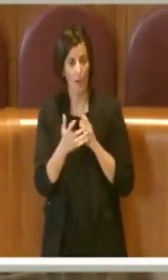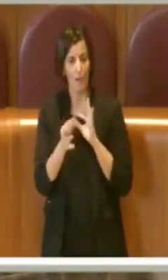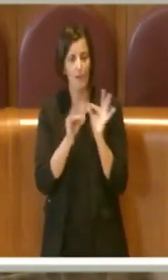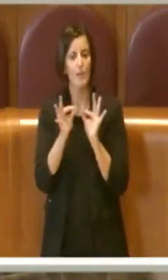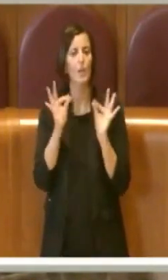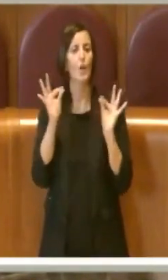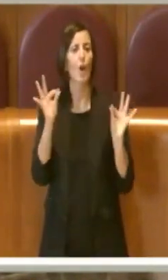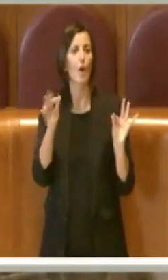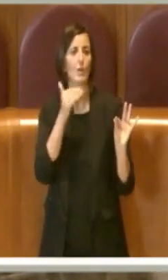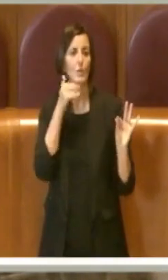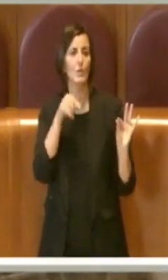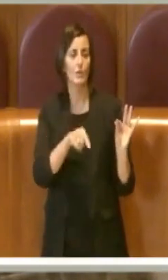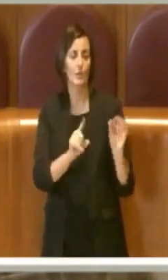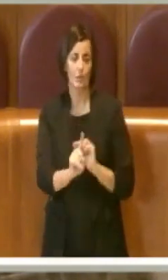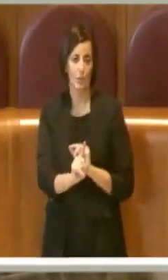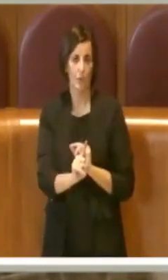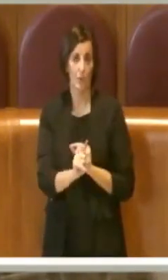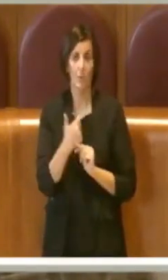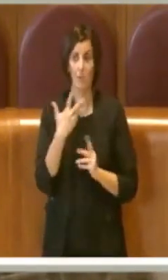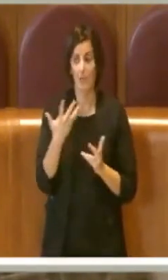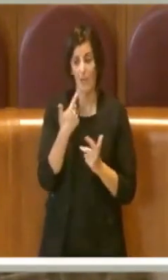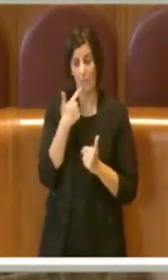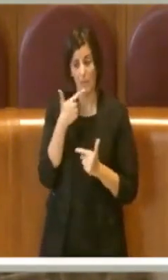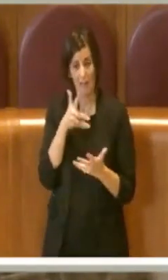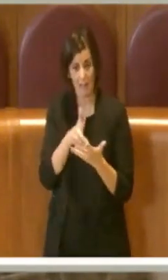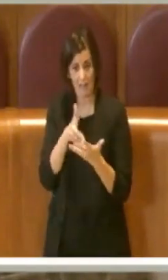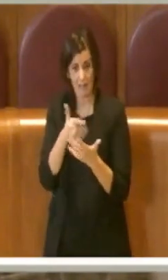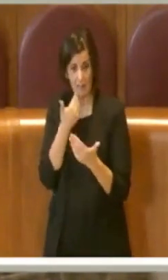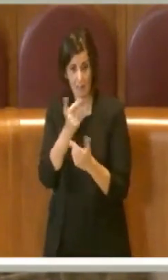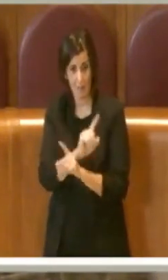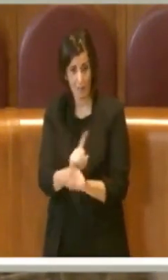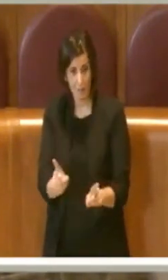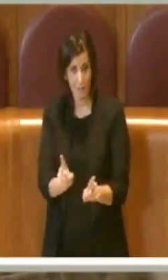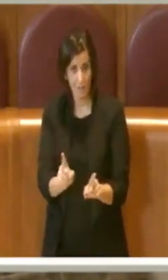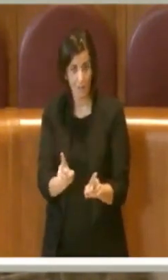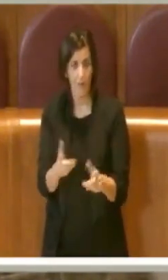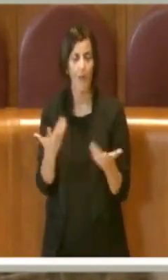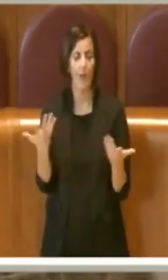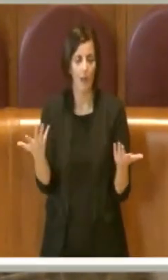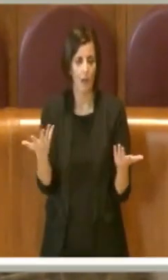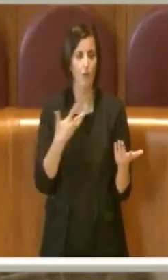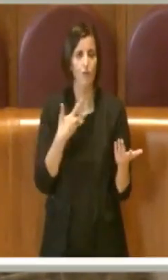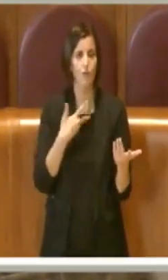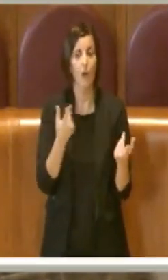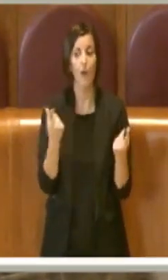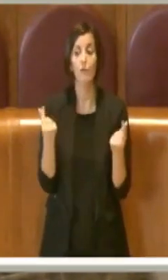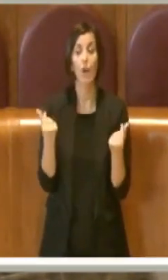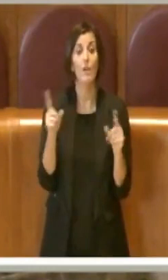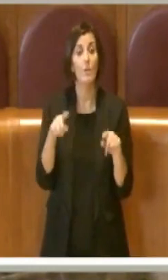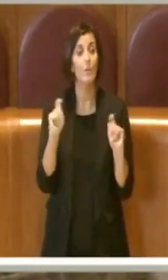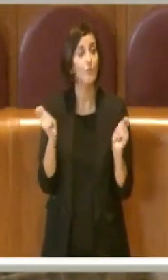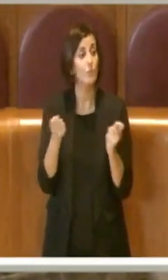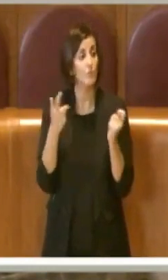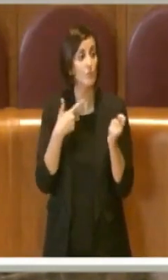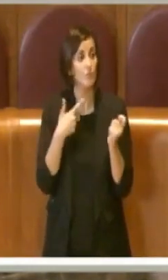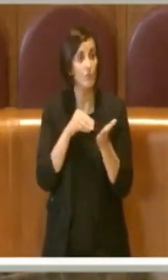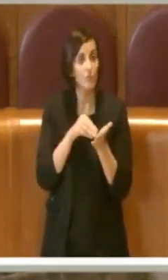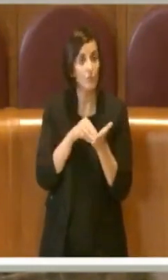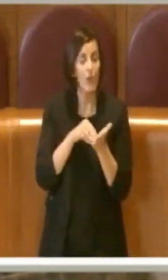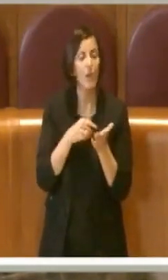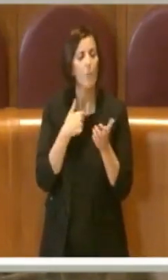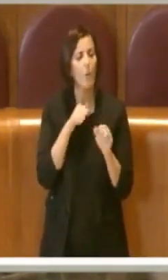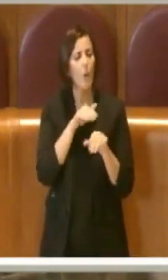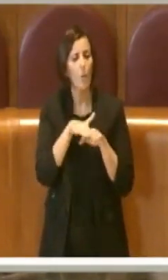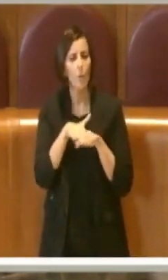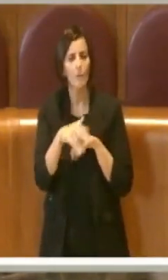per non disturbare nessuno. Ecco, ci saranno soldi per il giubileo? Sì, potranno essere usati in due